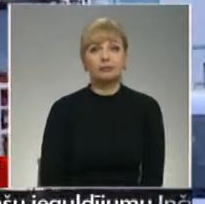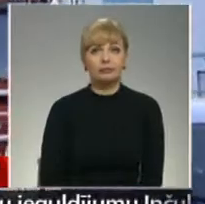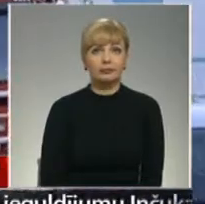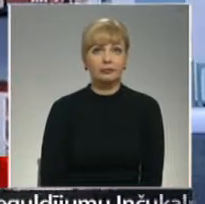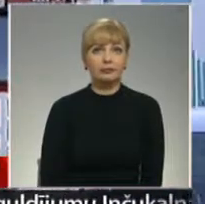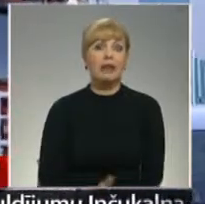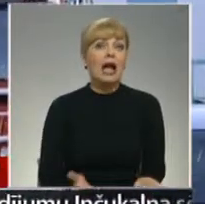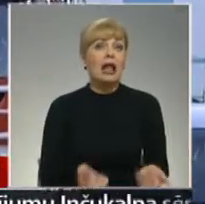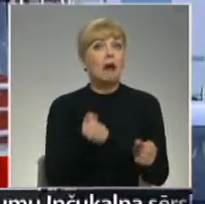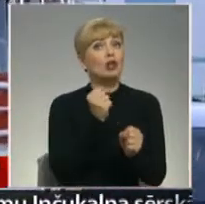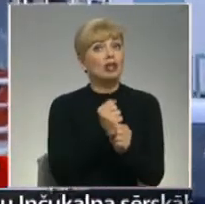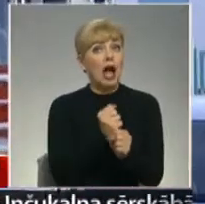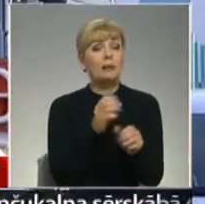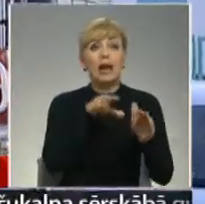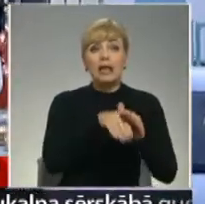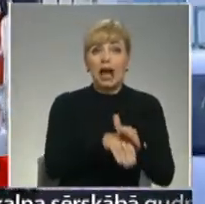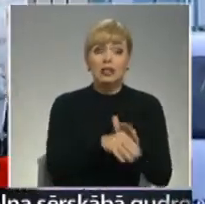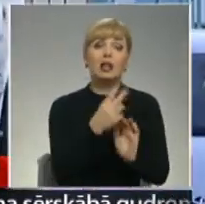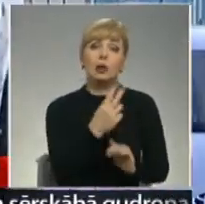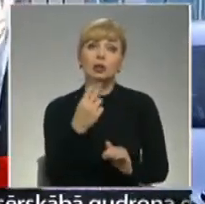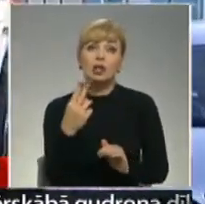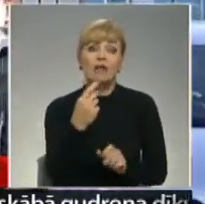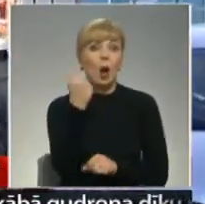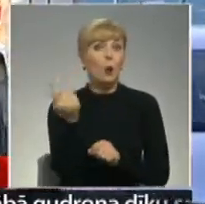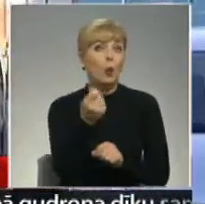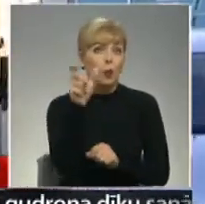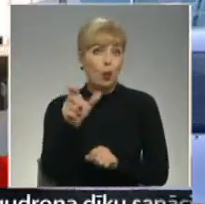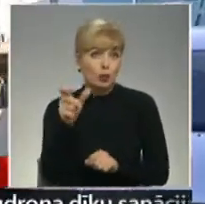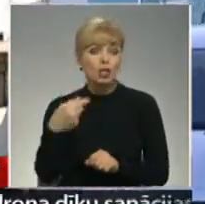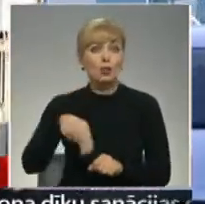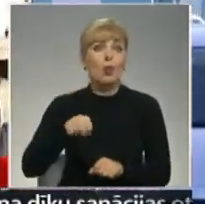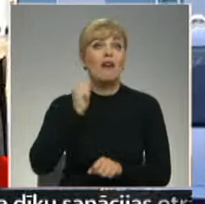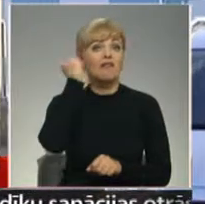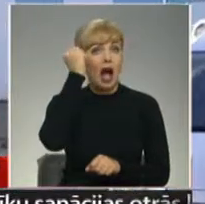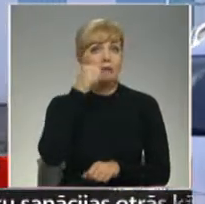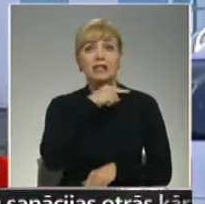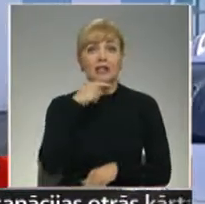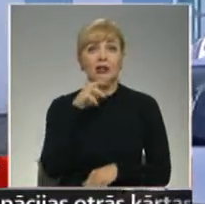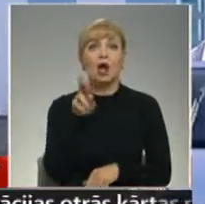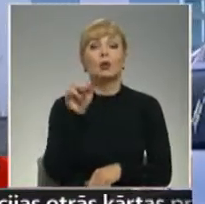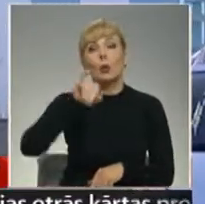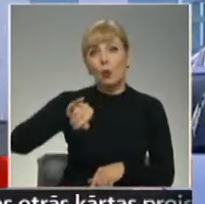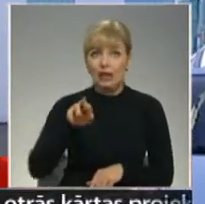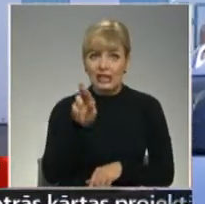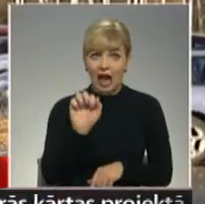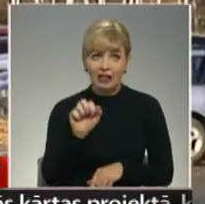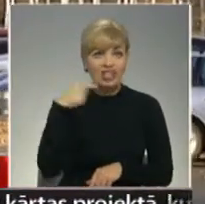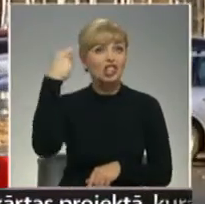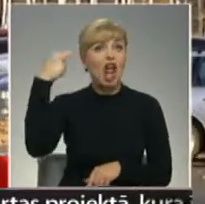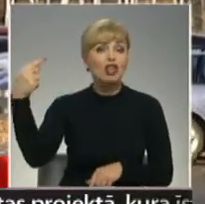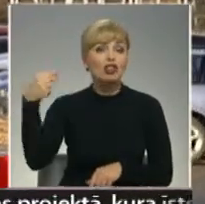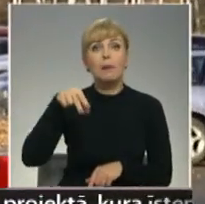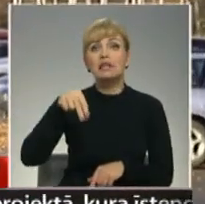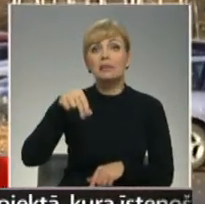Glābšanas darbos ir iesaistīti 22 ugundzēsē no Valmieras cēsīma, rūjienas, streņšiem un smiltenes,